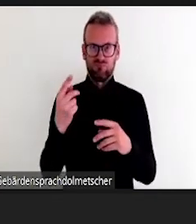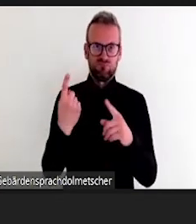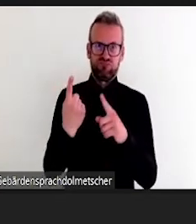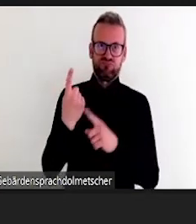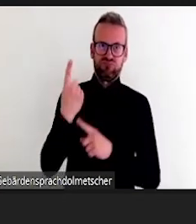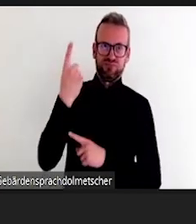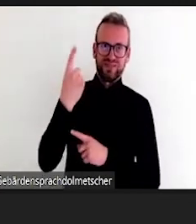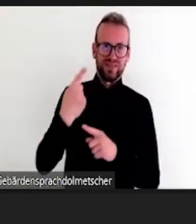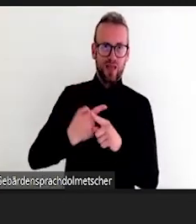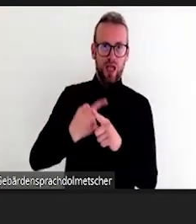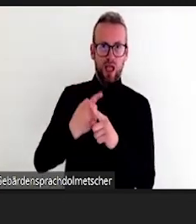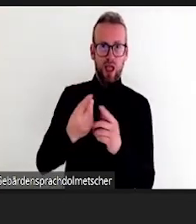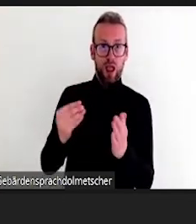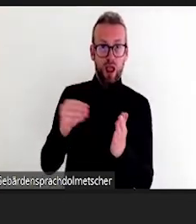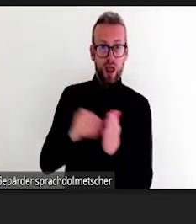super.